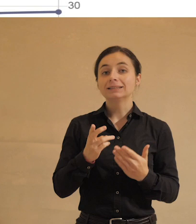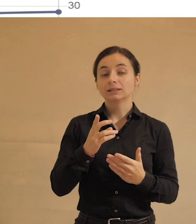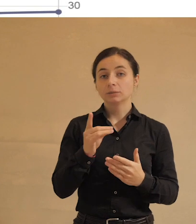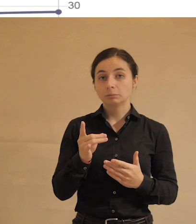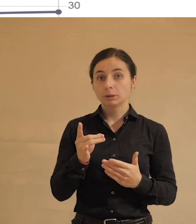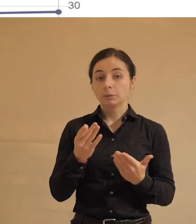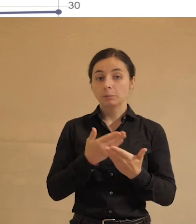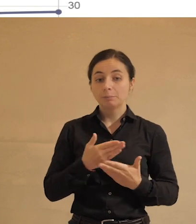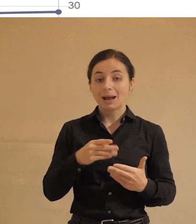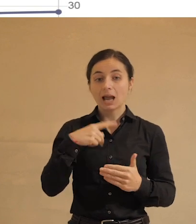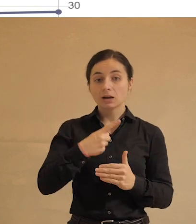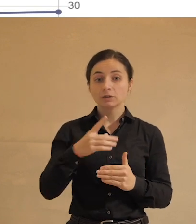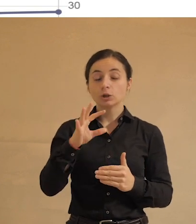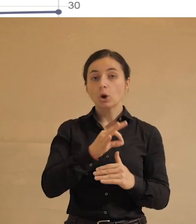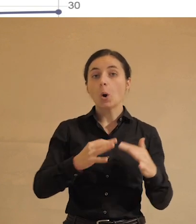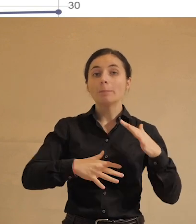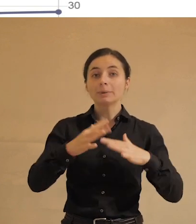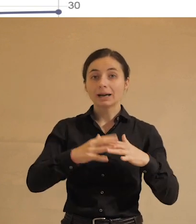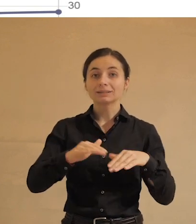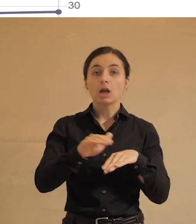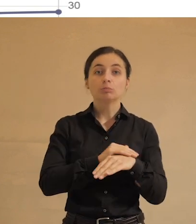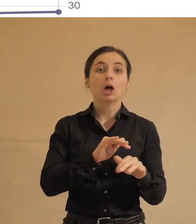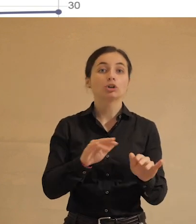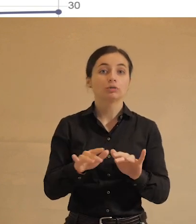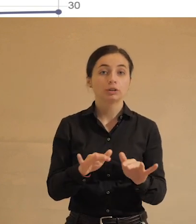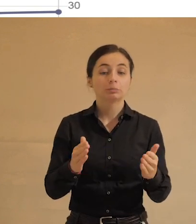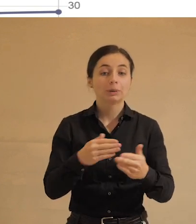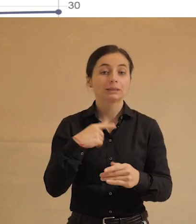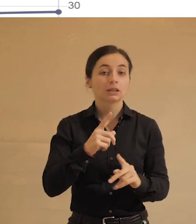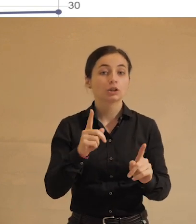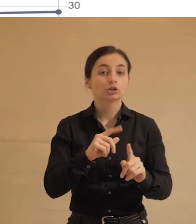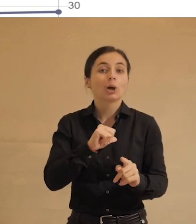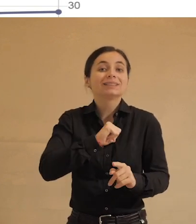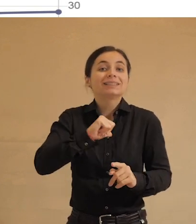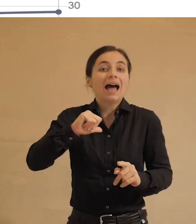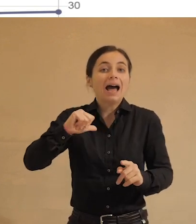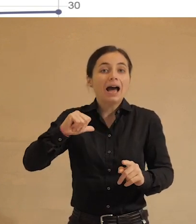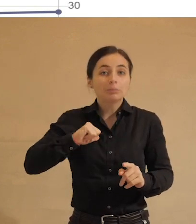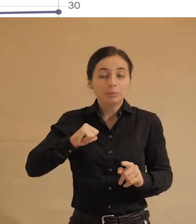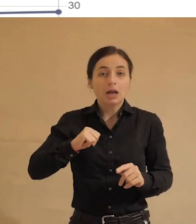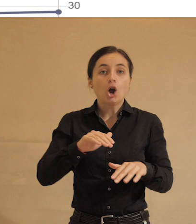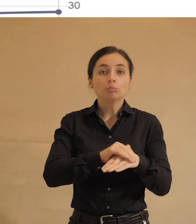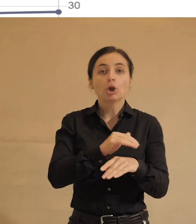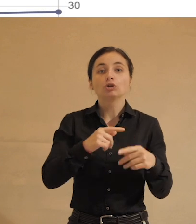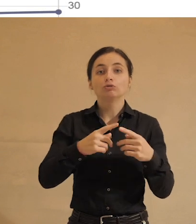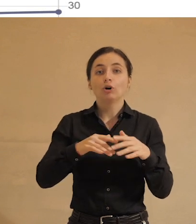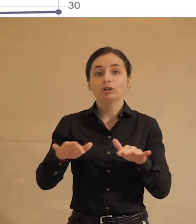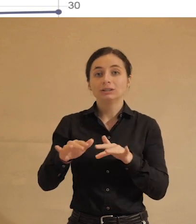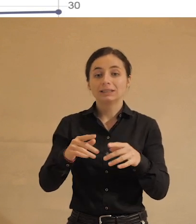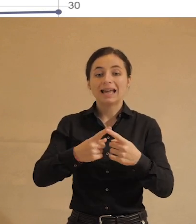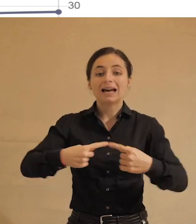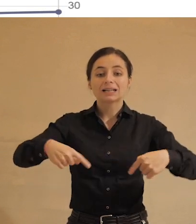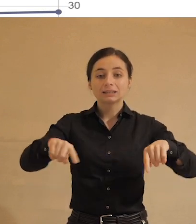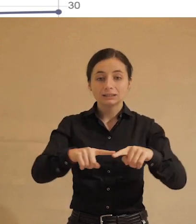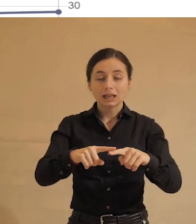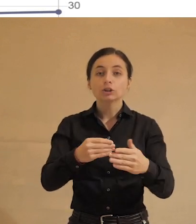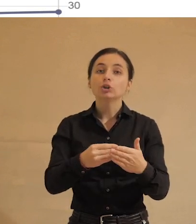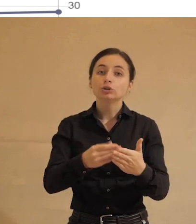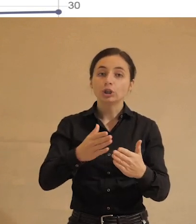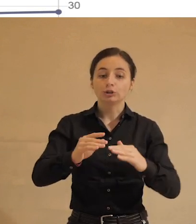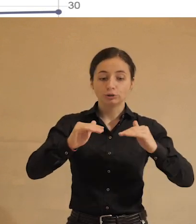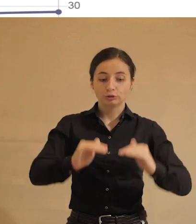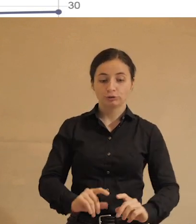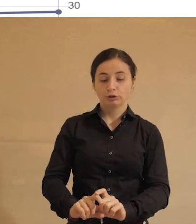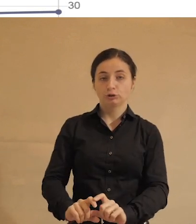мы с вами говорили именно о практиках благотворительности, мы бы тут сказали, что сами благотворительные организации больше всего ценят вот эту нижнюю